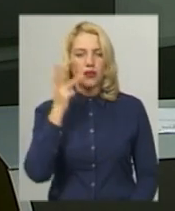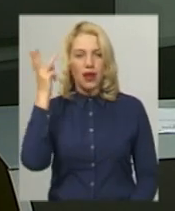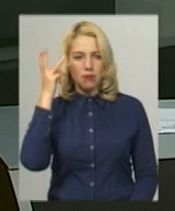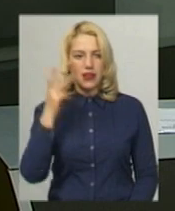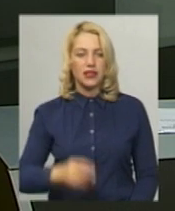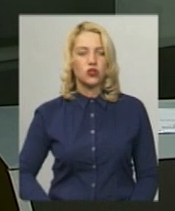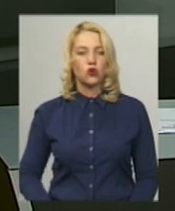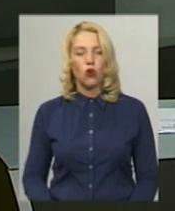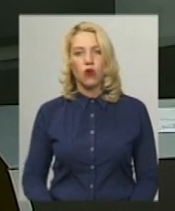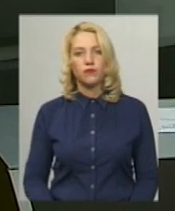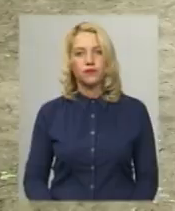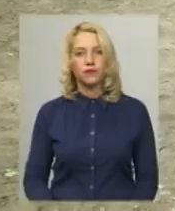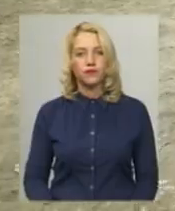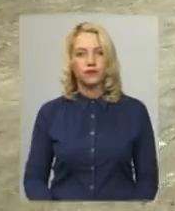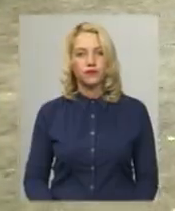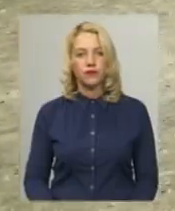Андрія Гуменного.